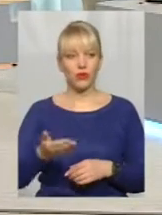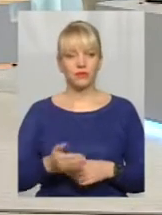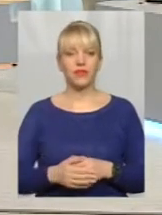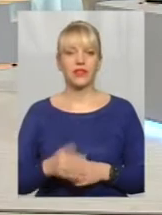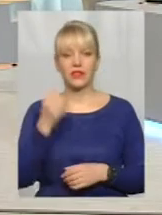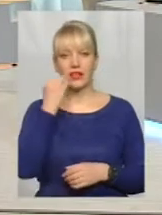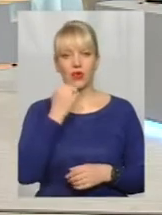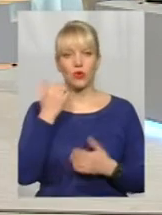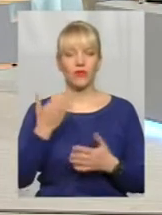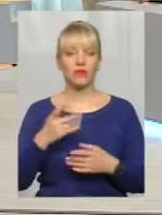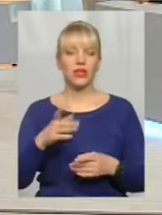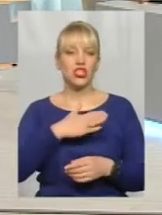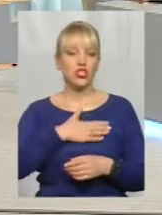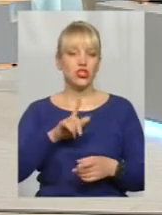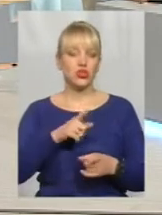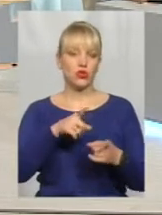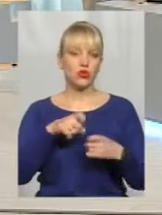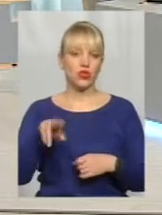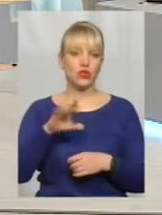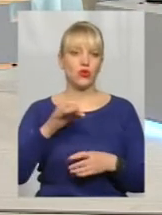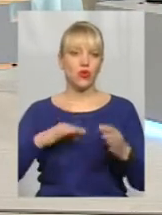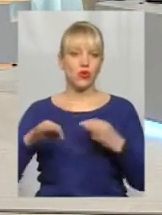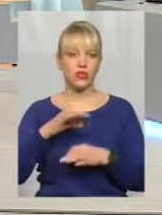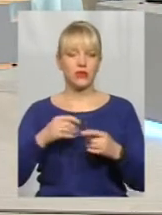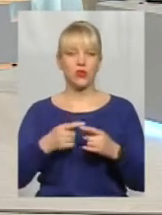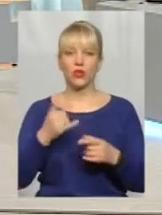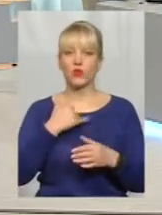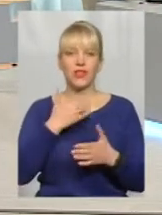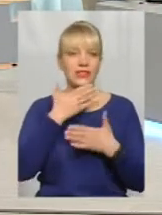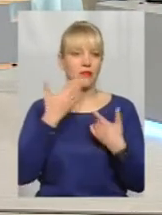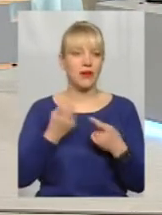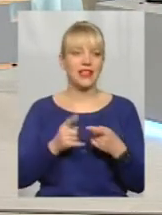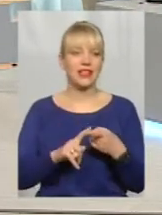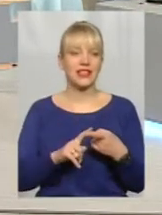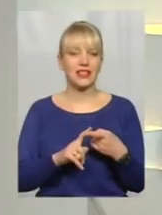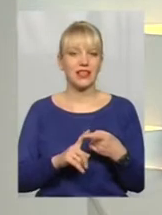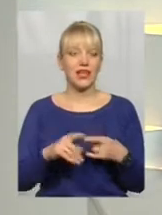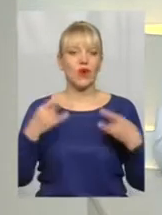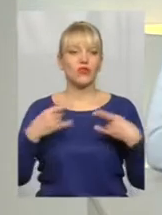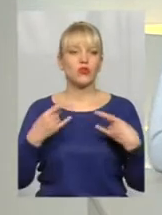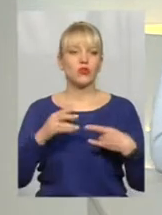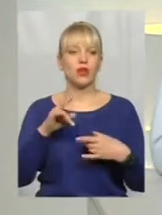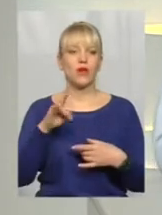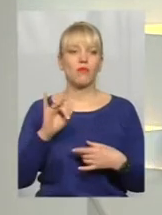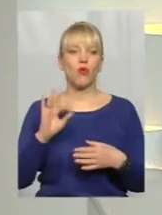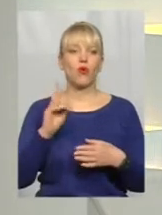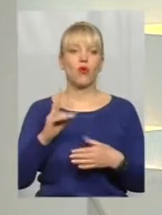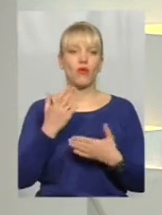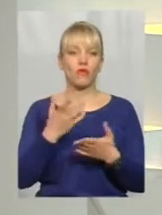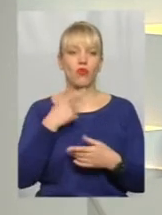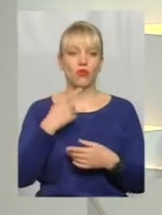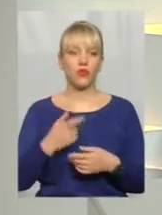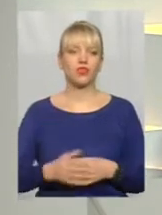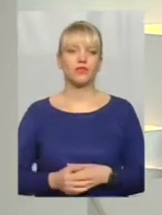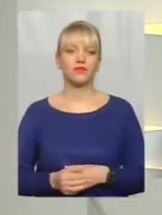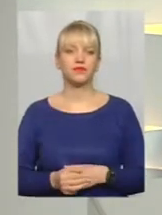Ми дякуємо, що долучилися до розмови, але у нас немає тих в студії, про кого ви зараз говорите. Тому, будь